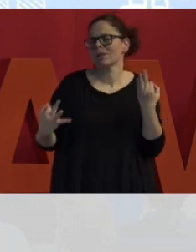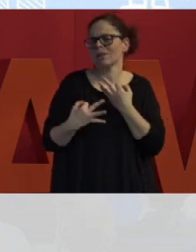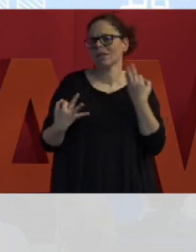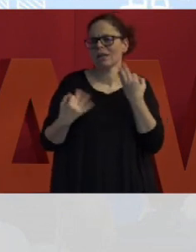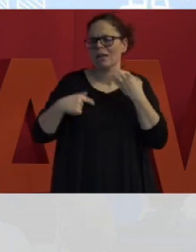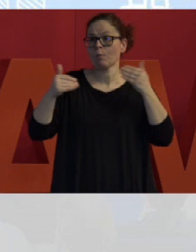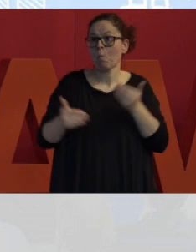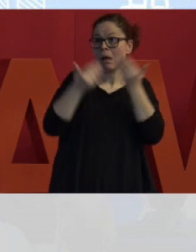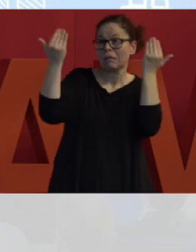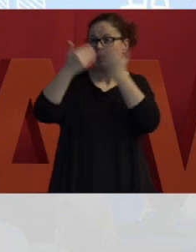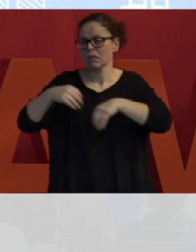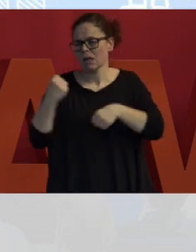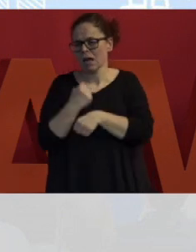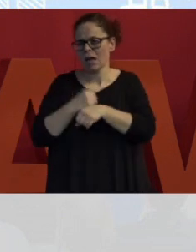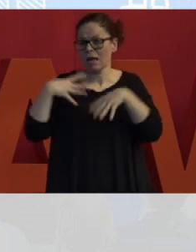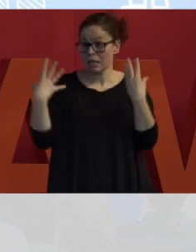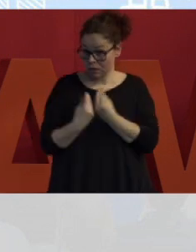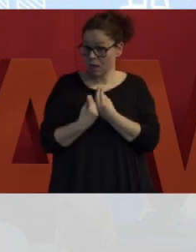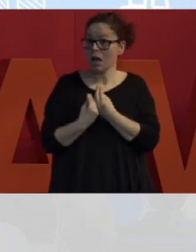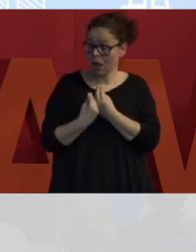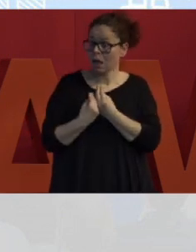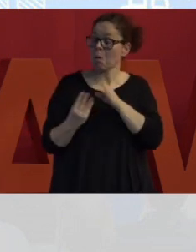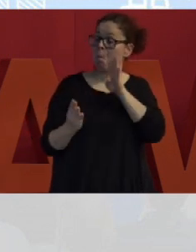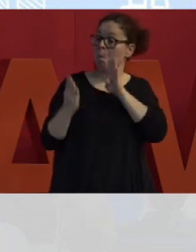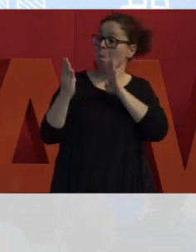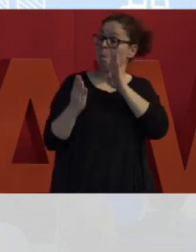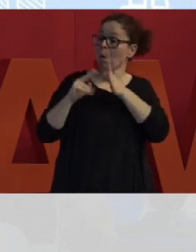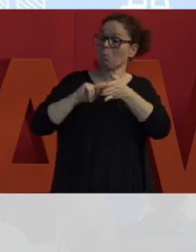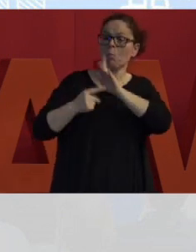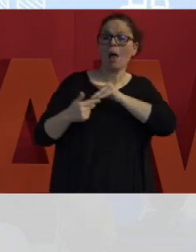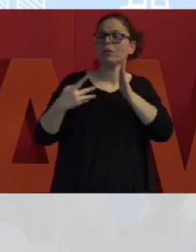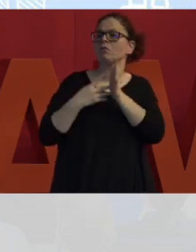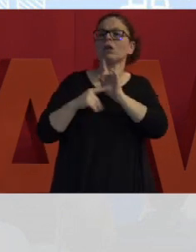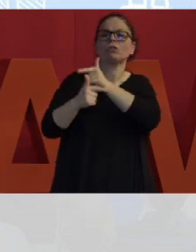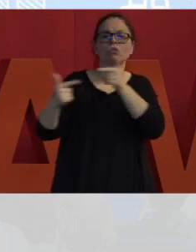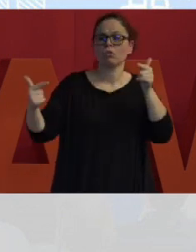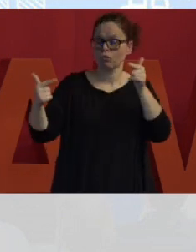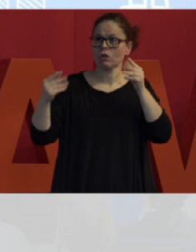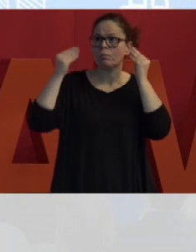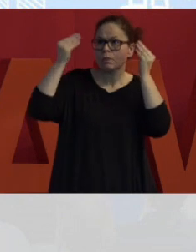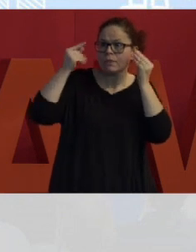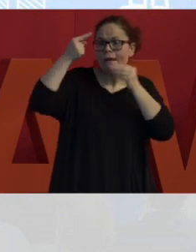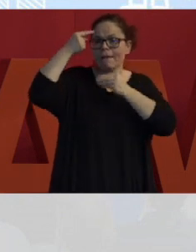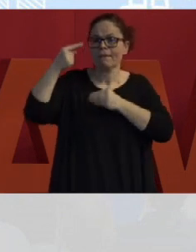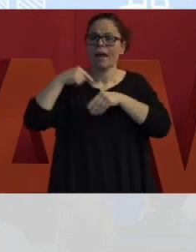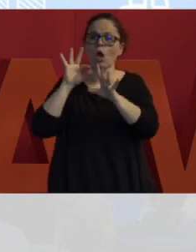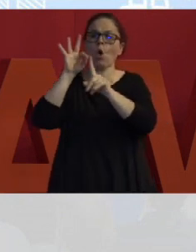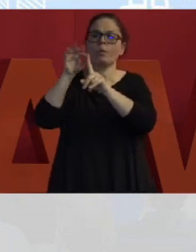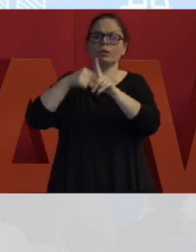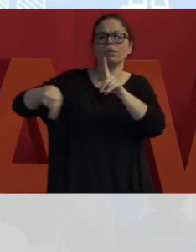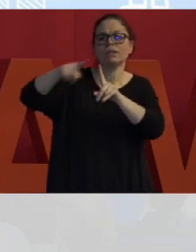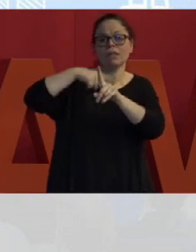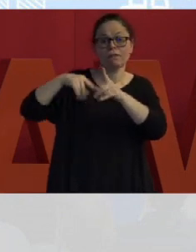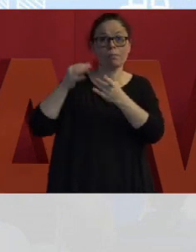insieme dalla mattina alla sera, ci confrontavamo senza paura dei nostri pensieri, le nostre idee, gli obiettivi rispetto al